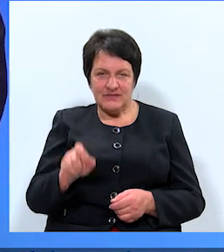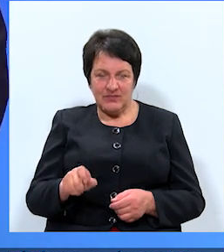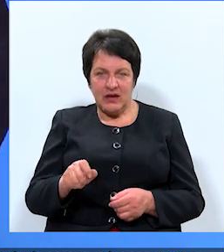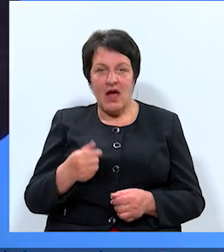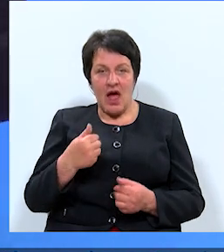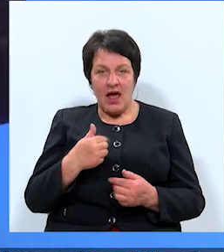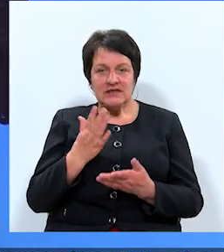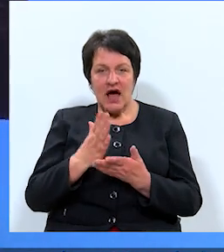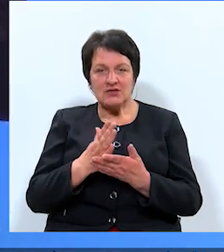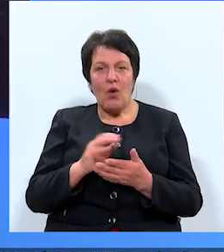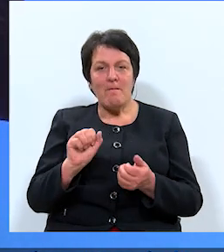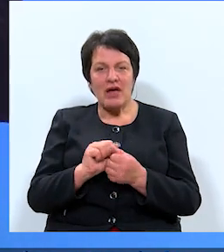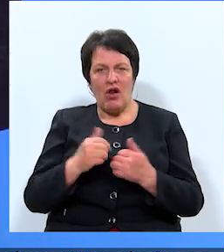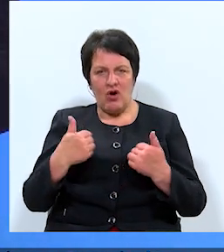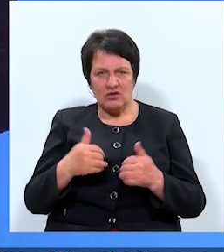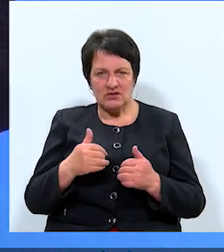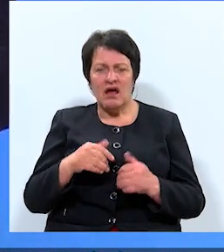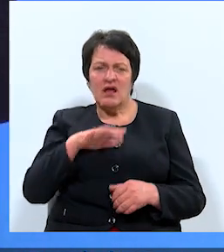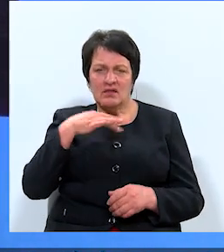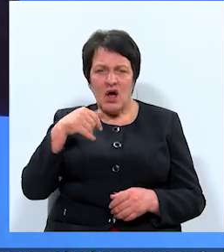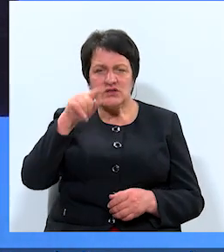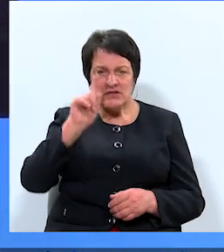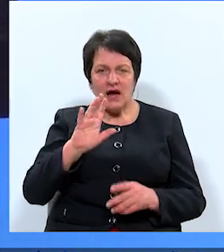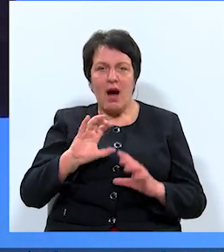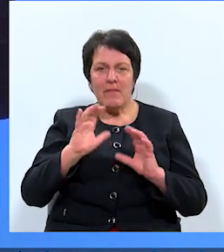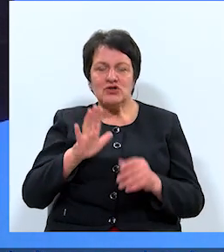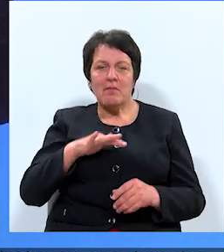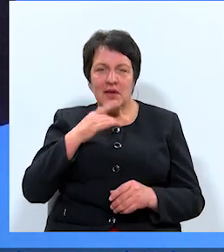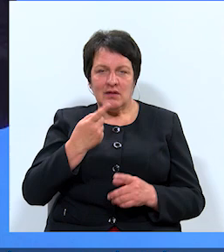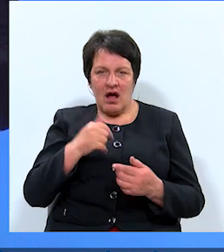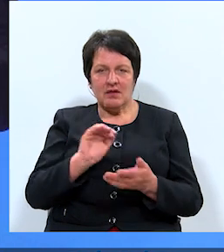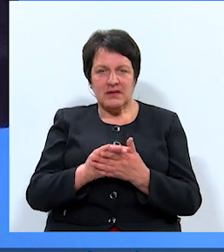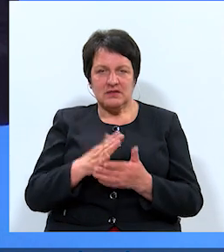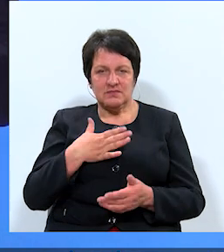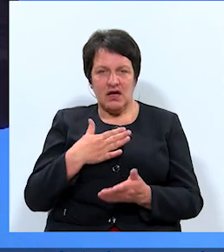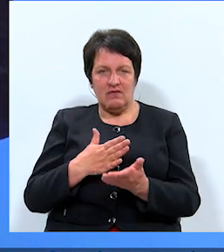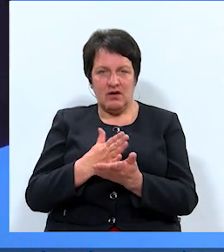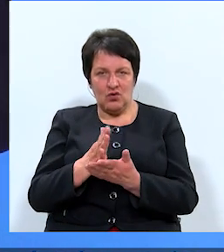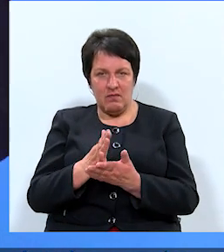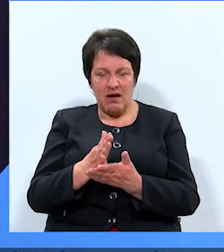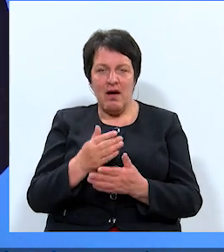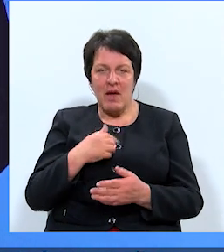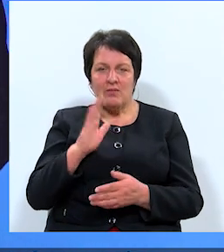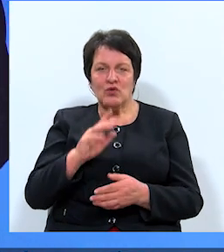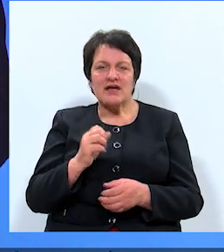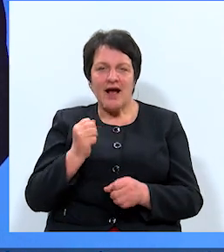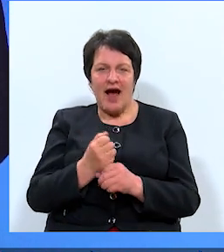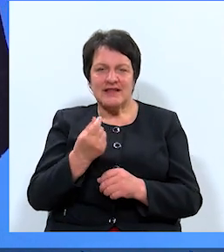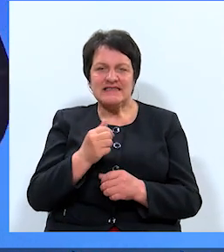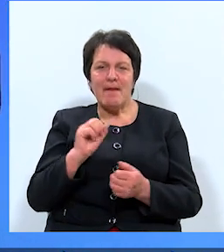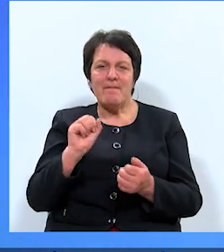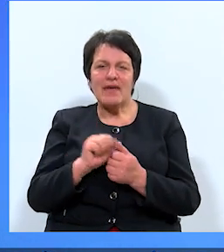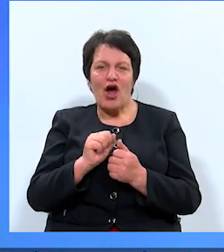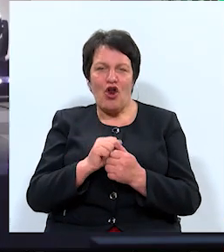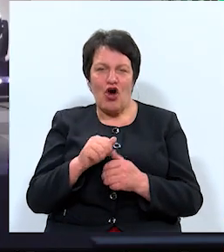es esmu biologs pie tam, un daudz zinu, ka pasaulē arī pietiekami atpazīstams savā jomā, un man būs gandrīz biologiskas jautājums.